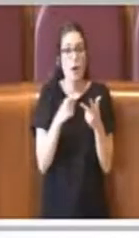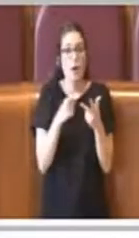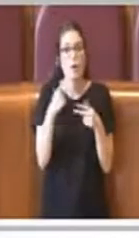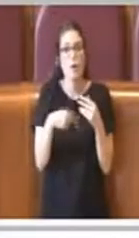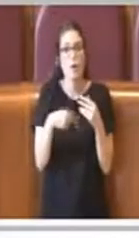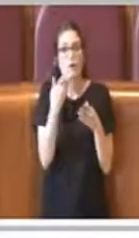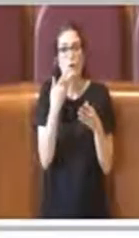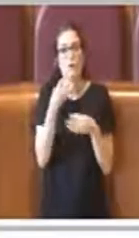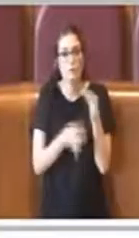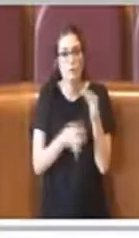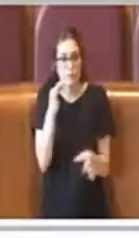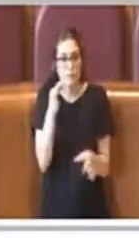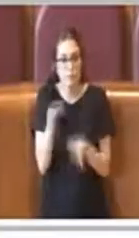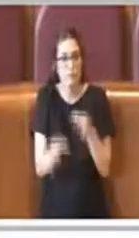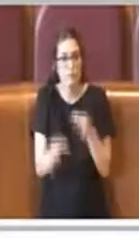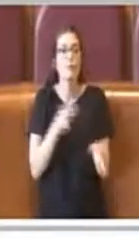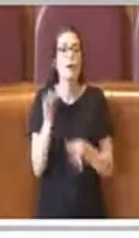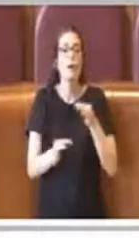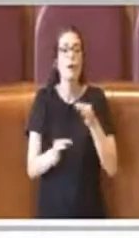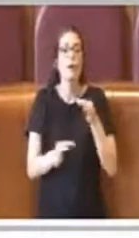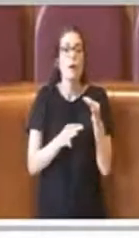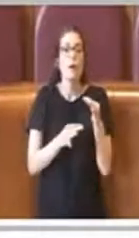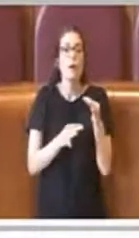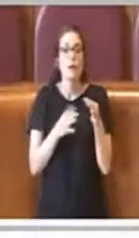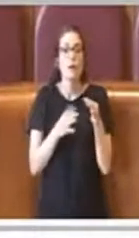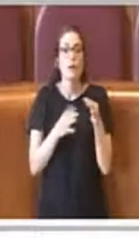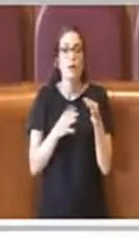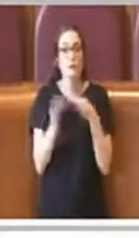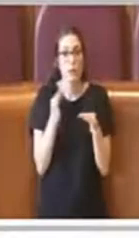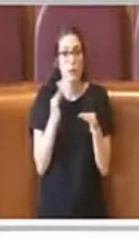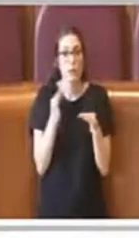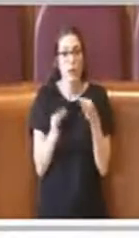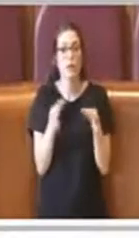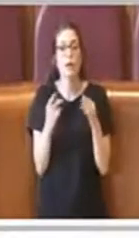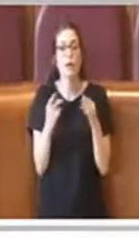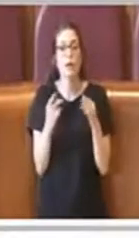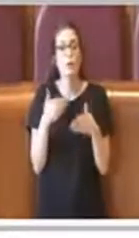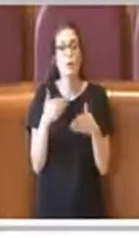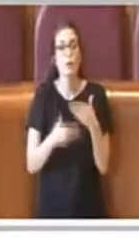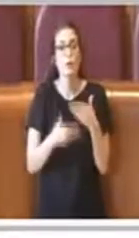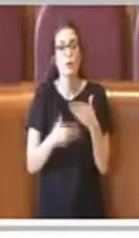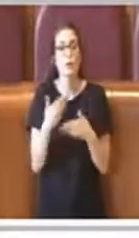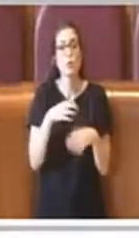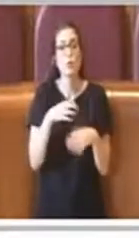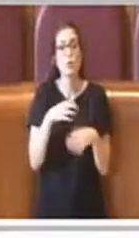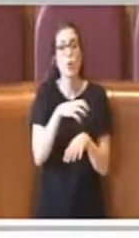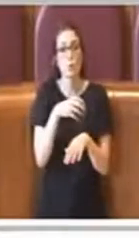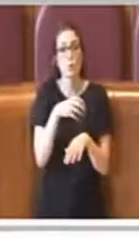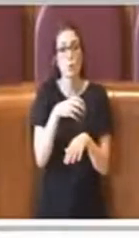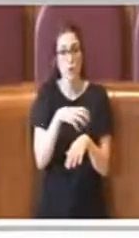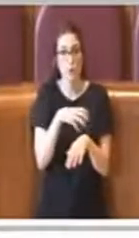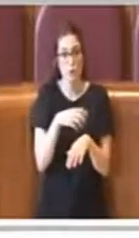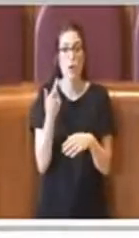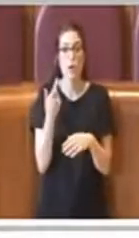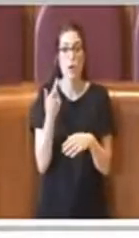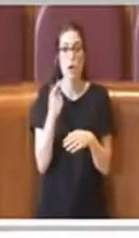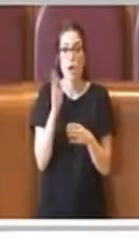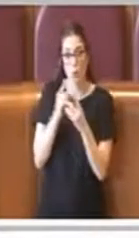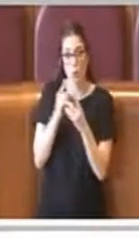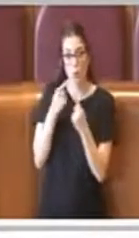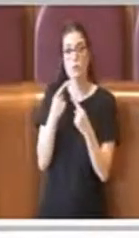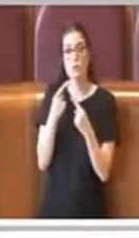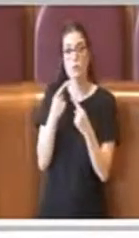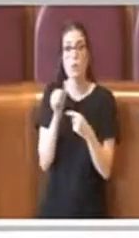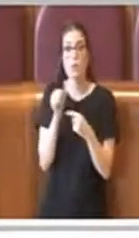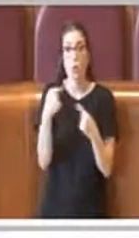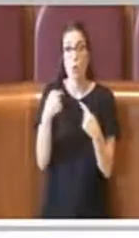escurso su quello che è stato il processo di consultazione, ma non tanto per me, anche se